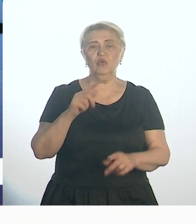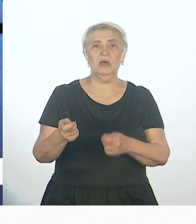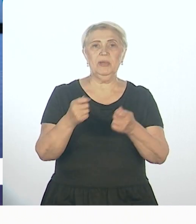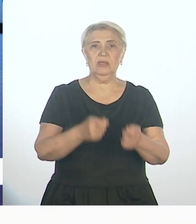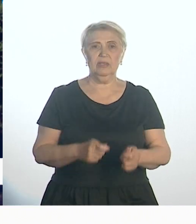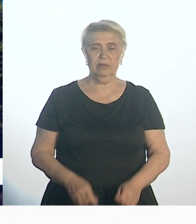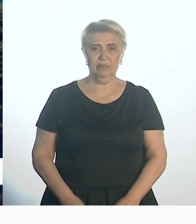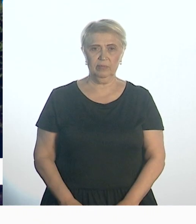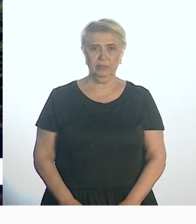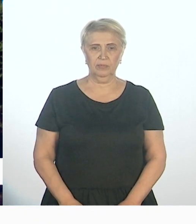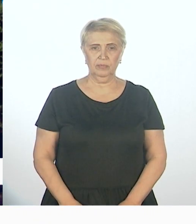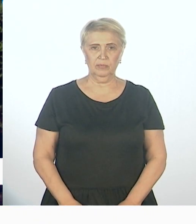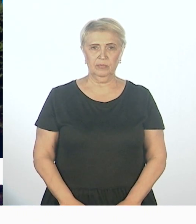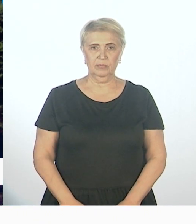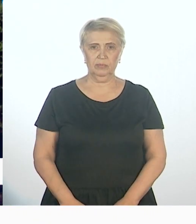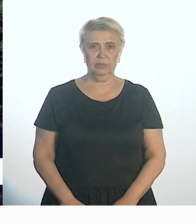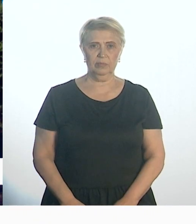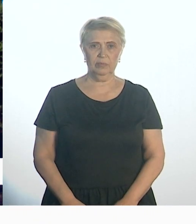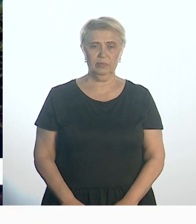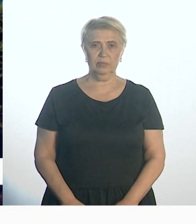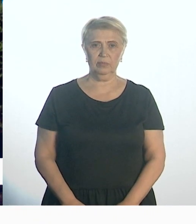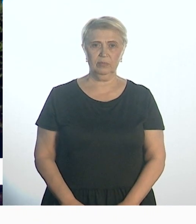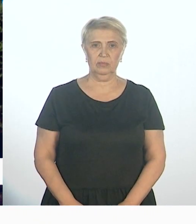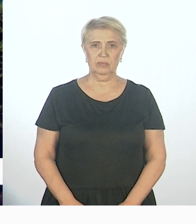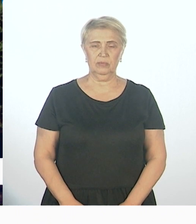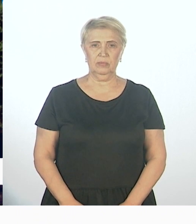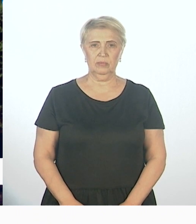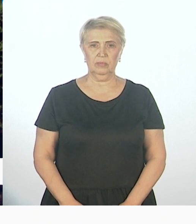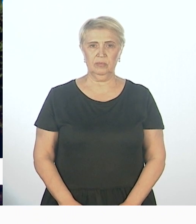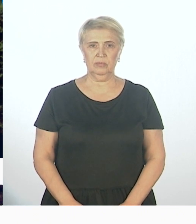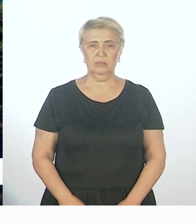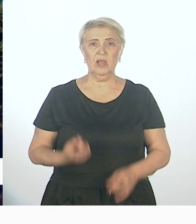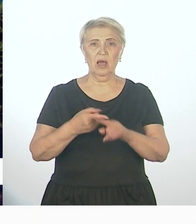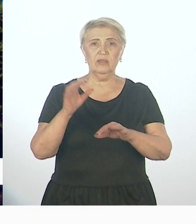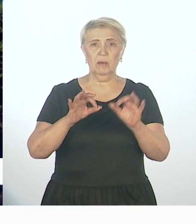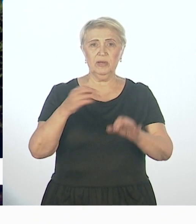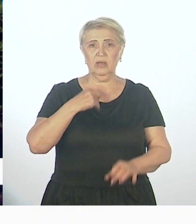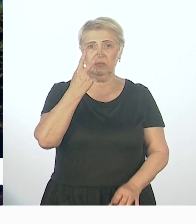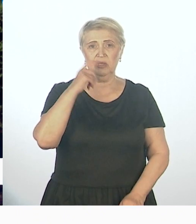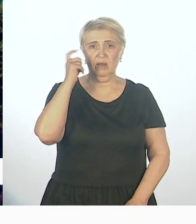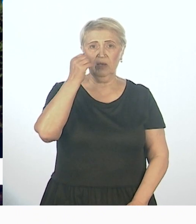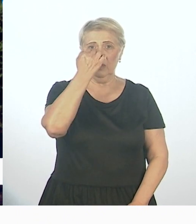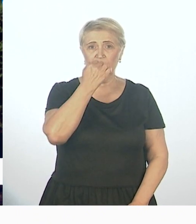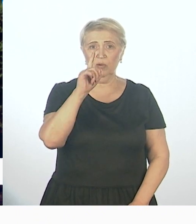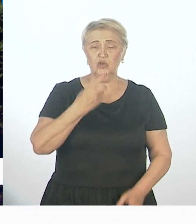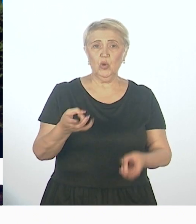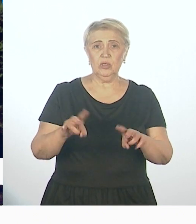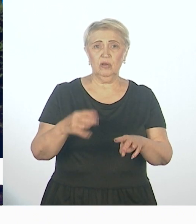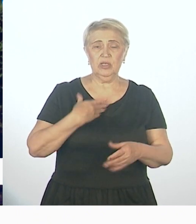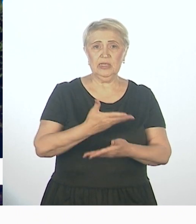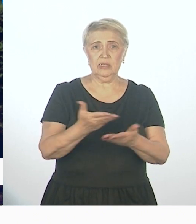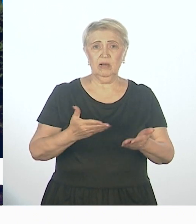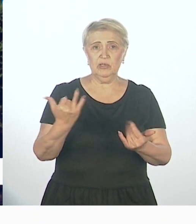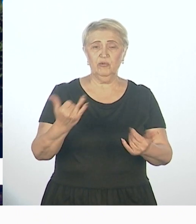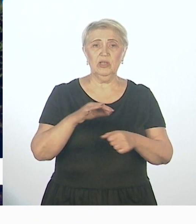здесь кооперировать. Но прямо сейчас прервемся на короткую рекламу, после вернемся, не переключайтесь. Это проект «Смотри Хабаровск». Спасибо, что остаетесь с нами. Сегодня